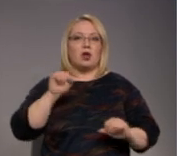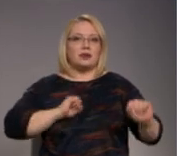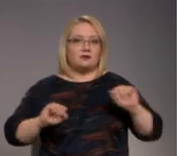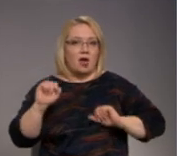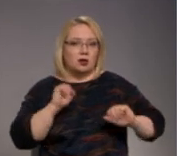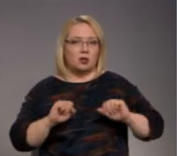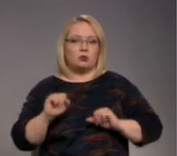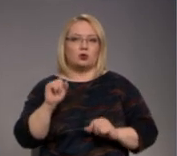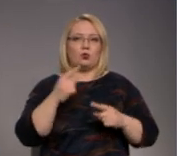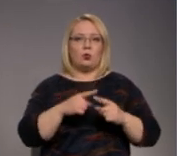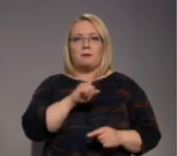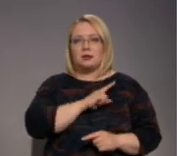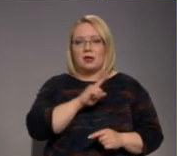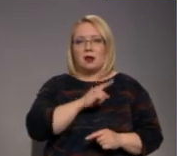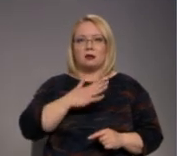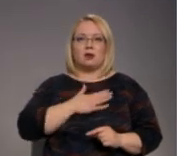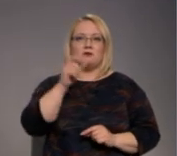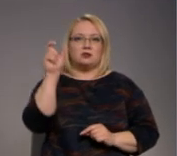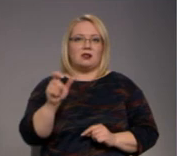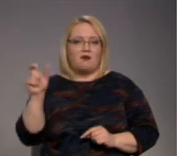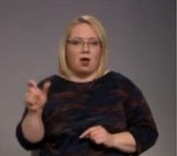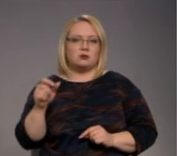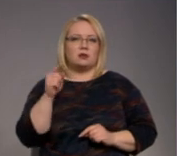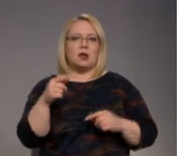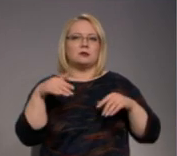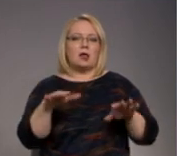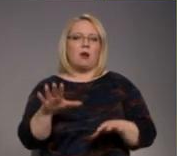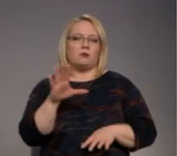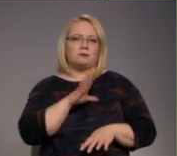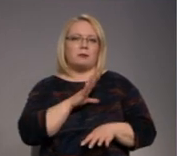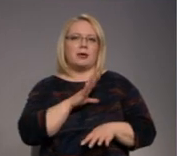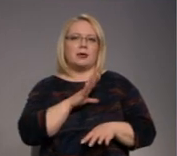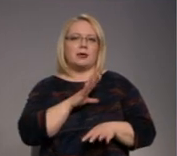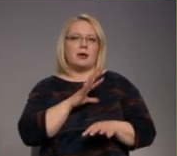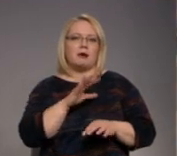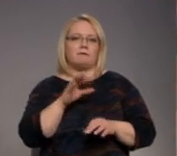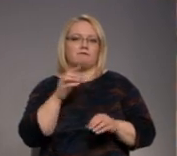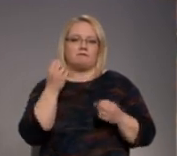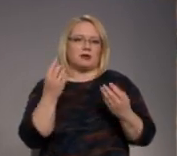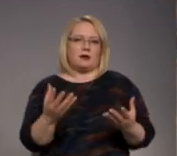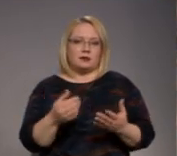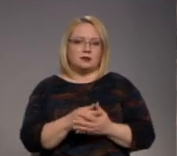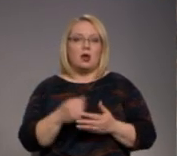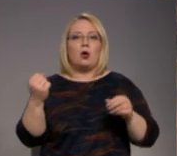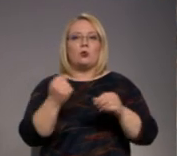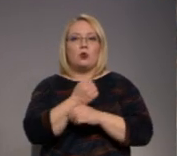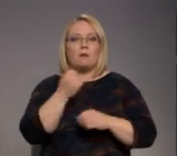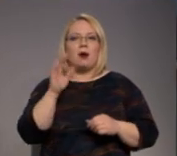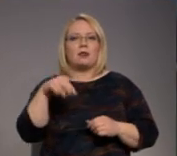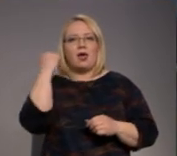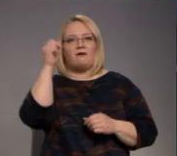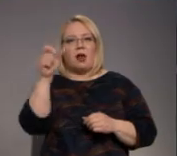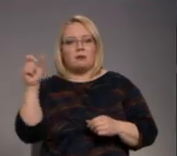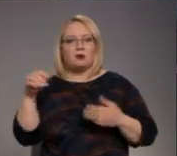pasargāt savus līdzcilvēkus, atiecīgi šāds lēmums bija, manuprāt, pašsaprotams. Tomēr, lai valmieriešiem un